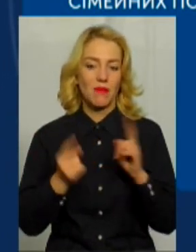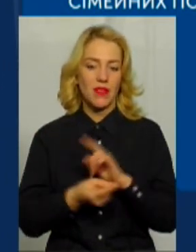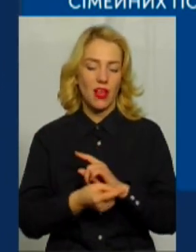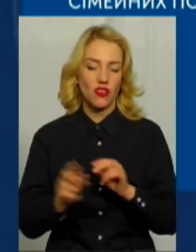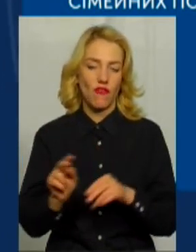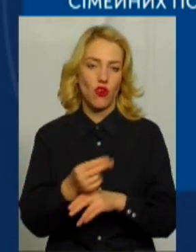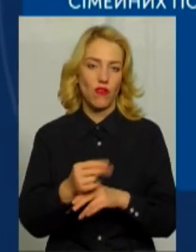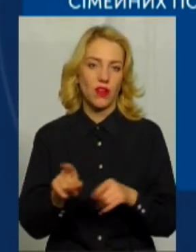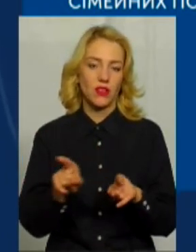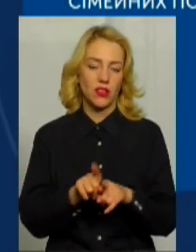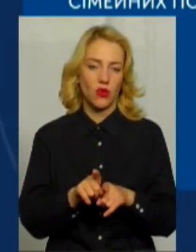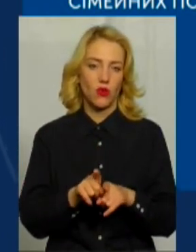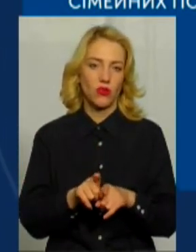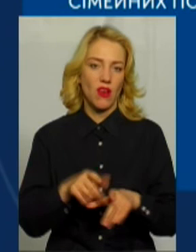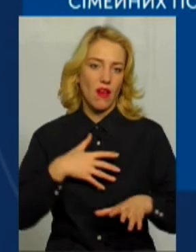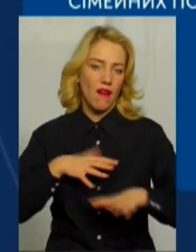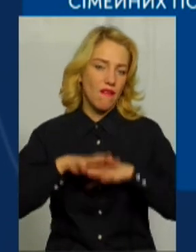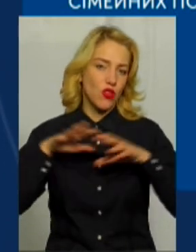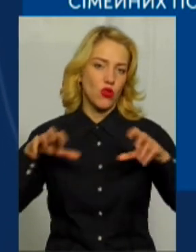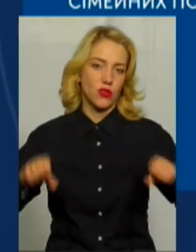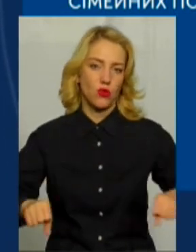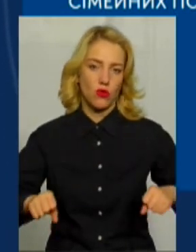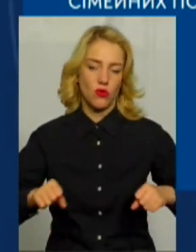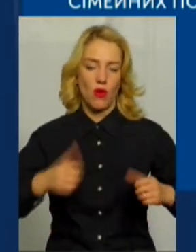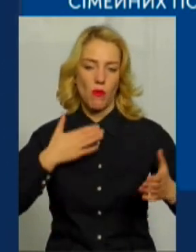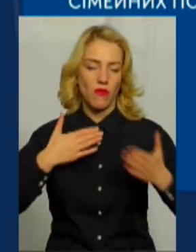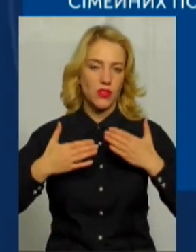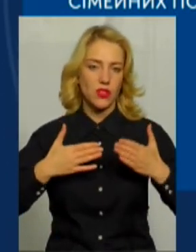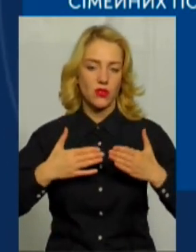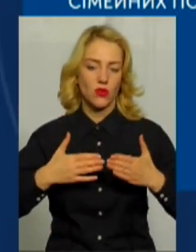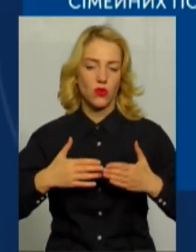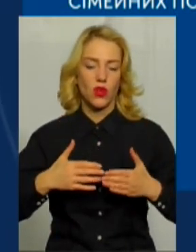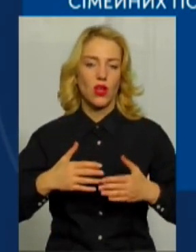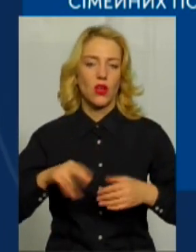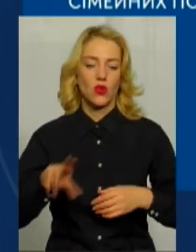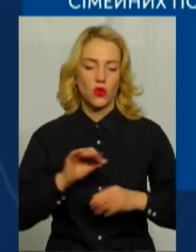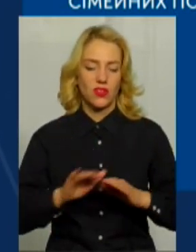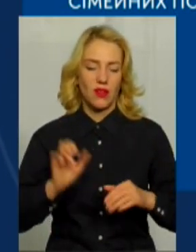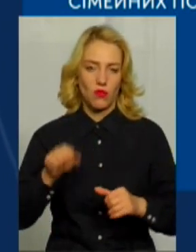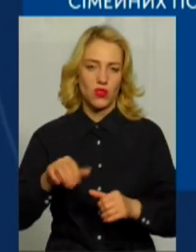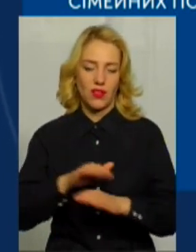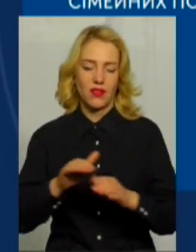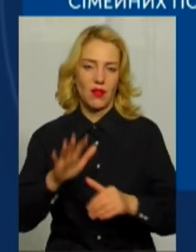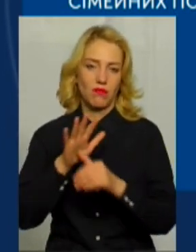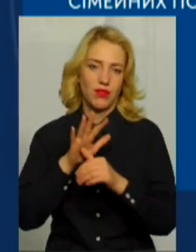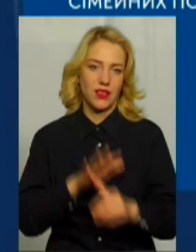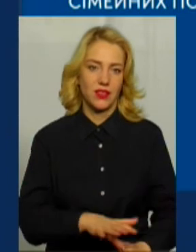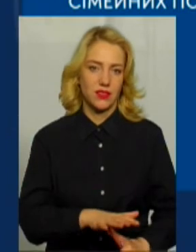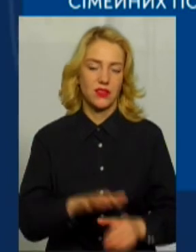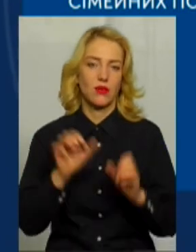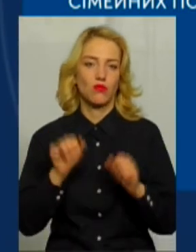це такою авторитарною поведінкою по відношенню до дітей, коли можуть просто їх принизити, можуть застосувати